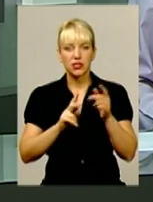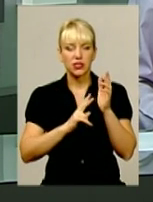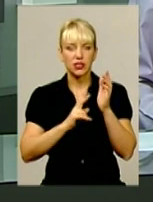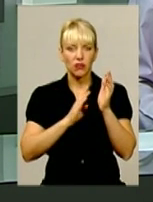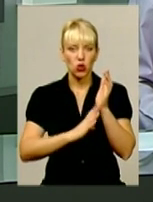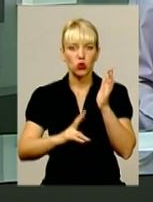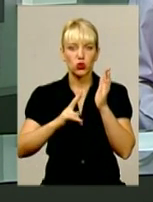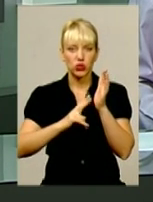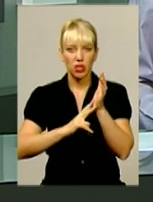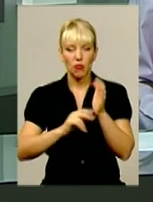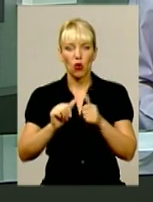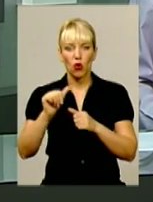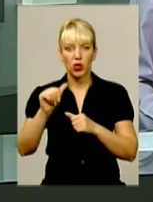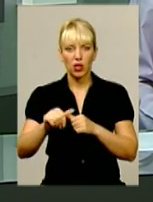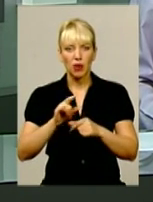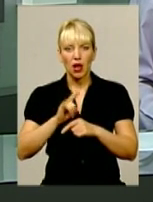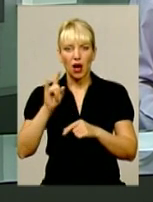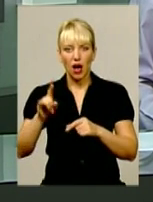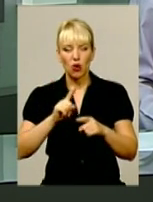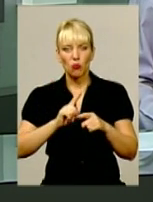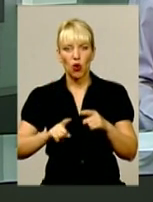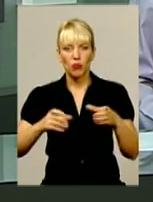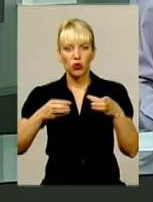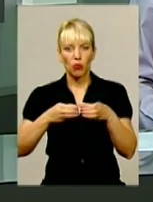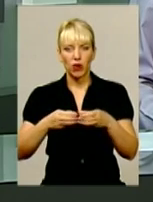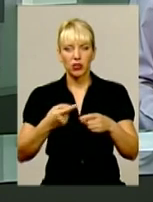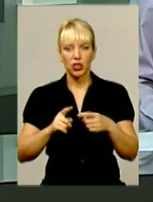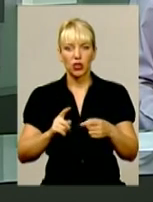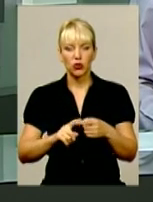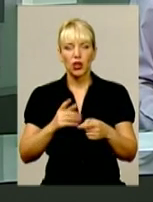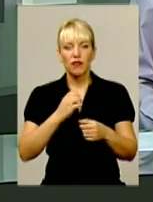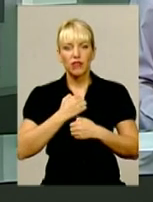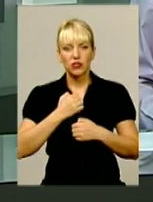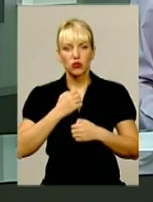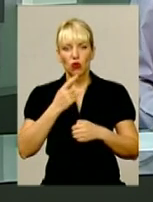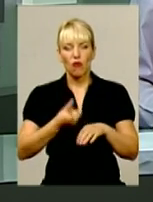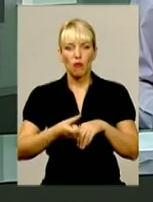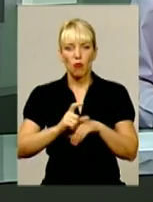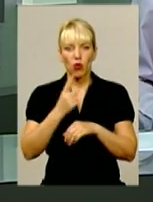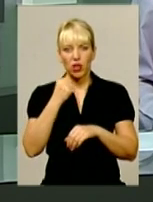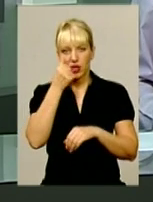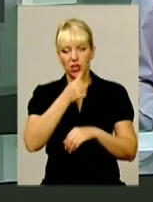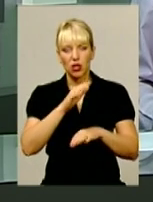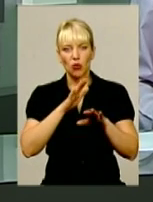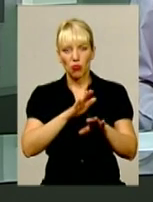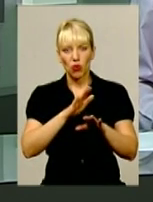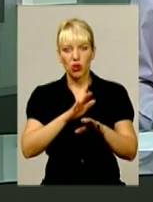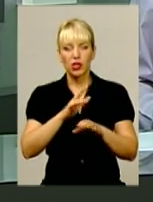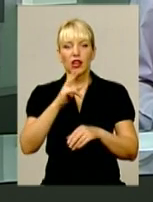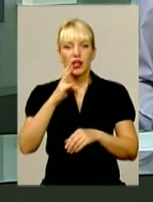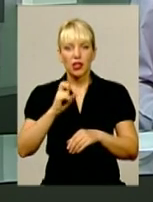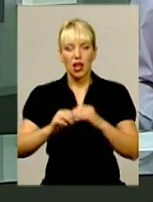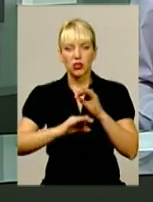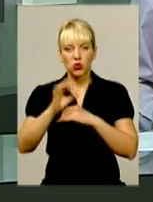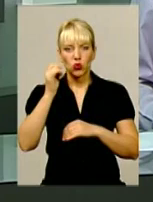аеромобільного батальйону, жителі міста та краю. Військові понад рік перебували на сході країни, а в січні боронили в зоні АТО